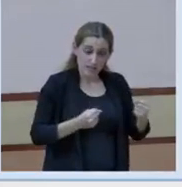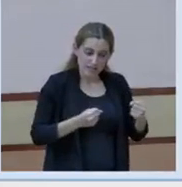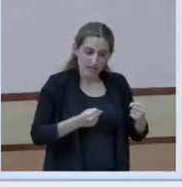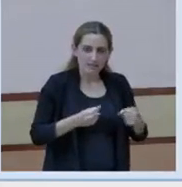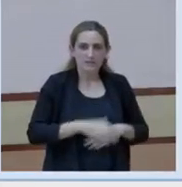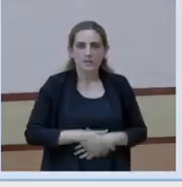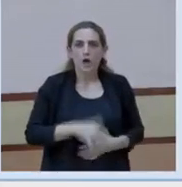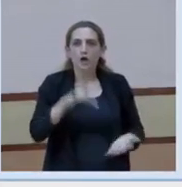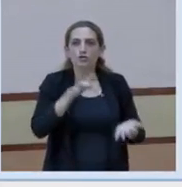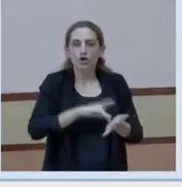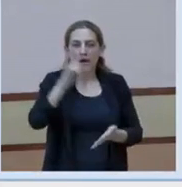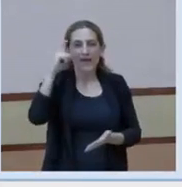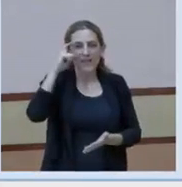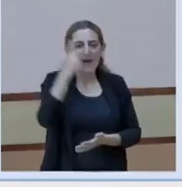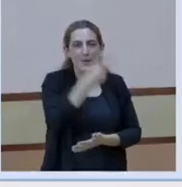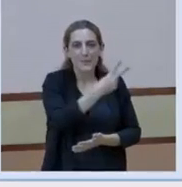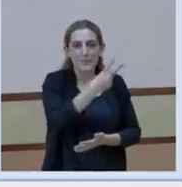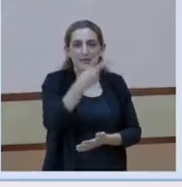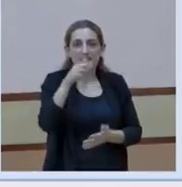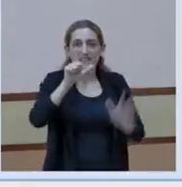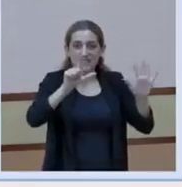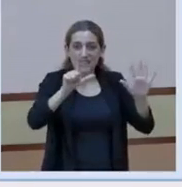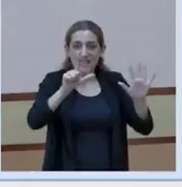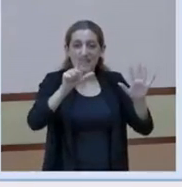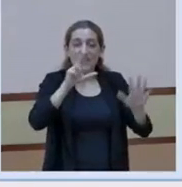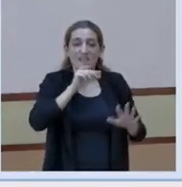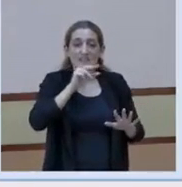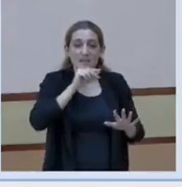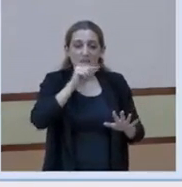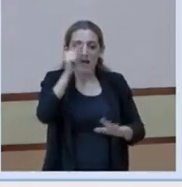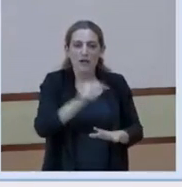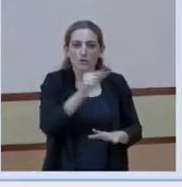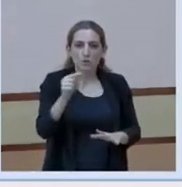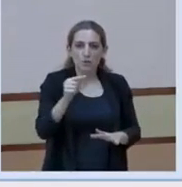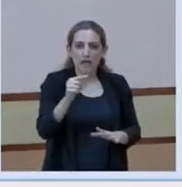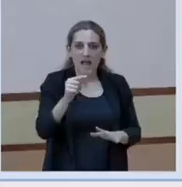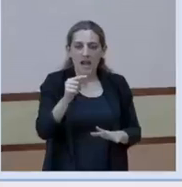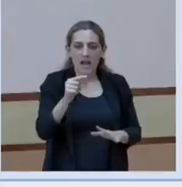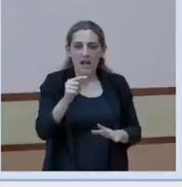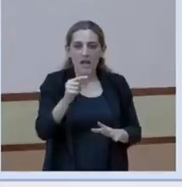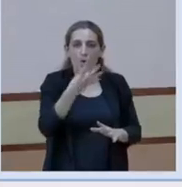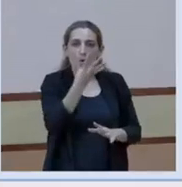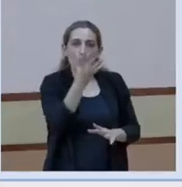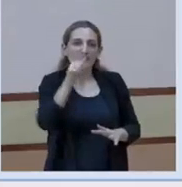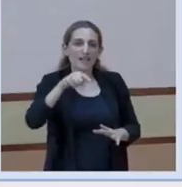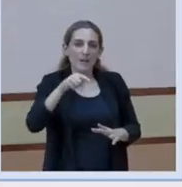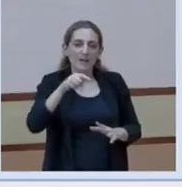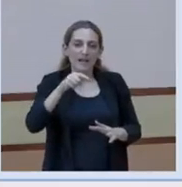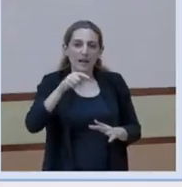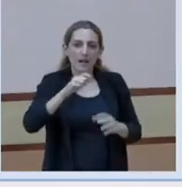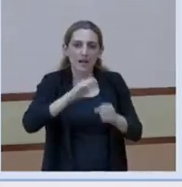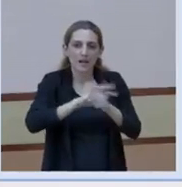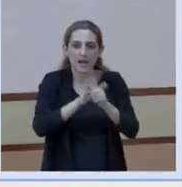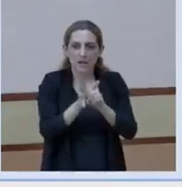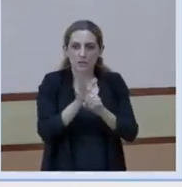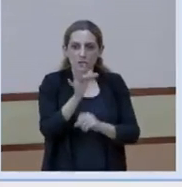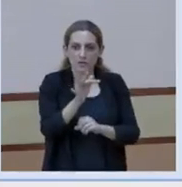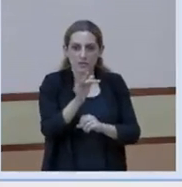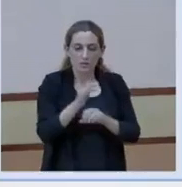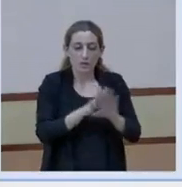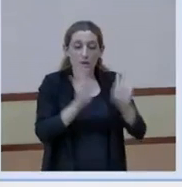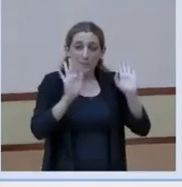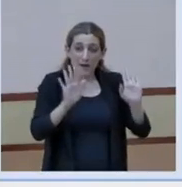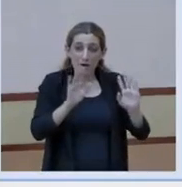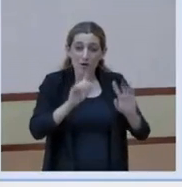27 de desembre hi hagut 4.000 casos. D'aquests casos, després de la vacunació, només han